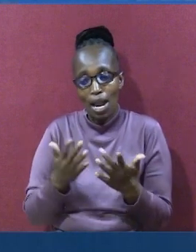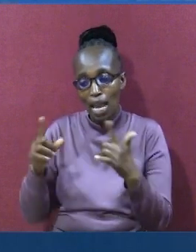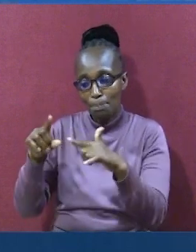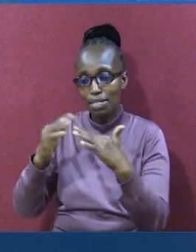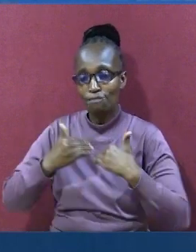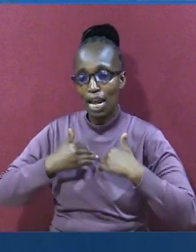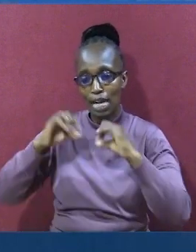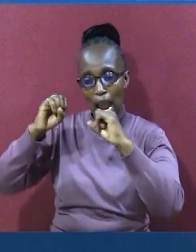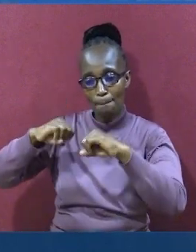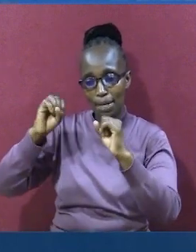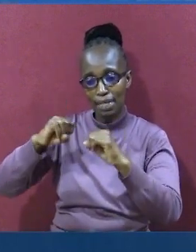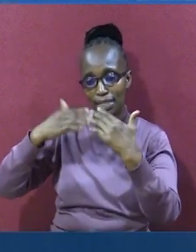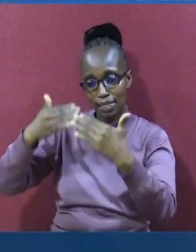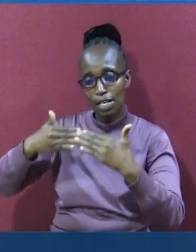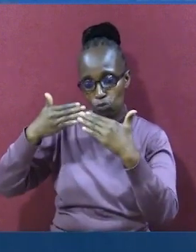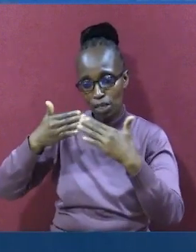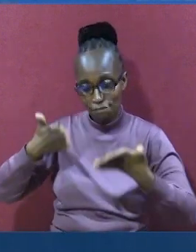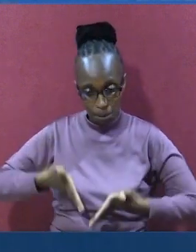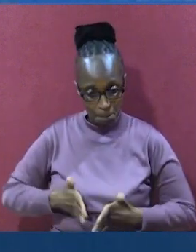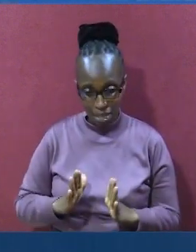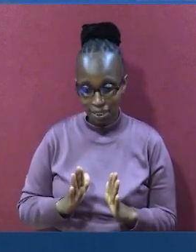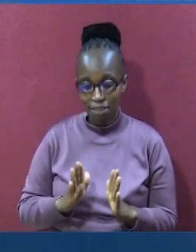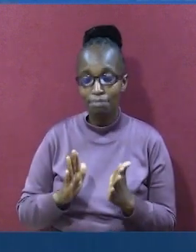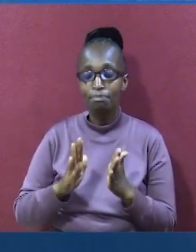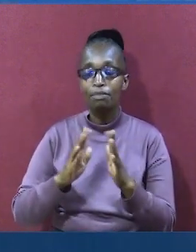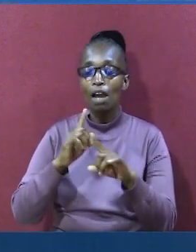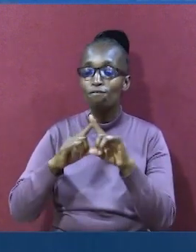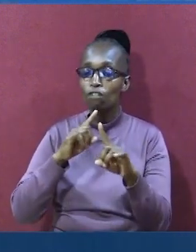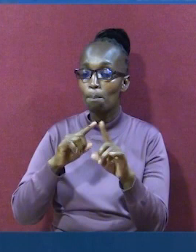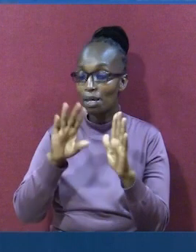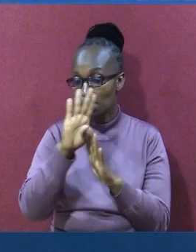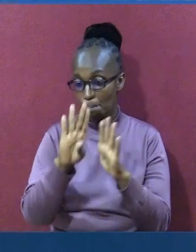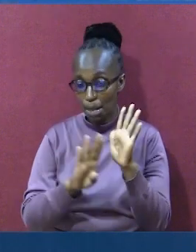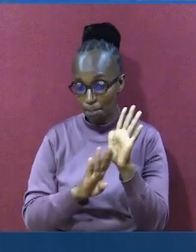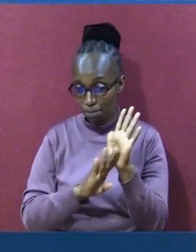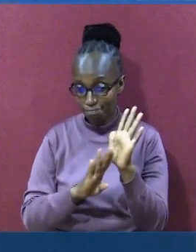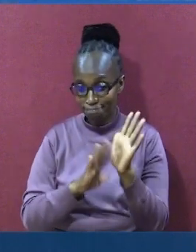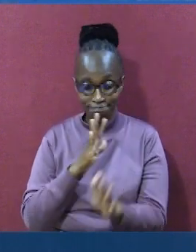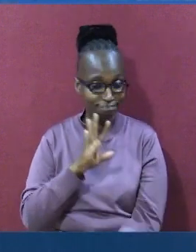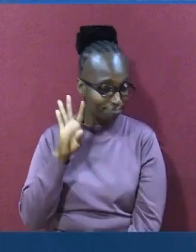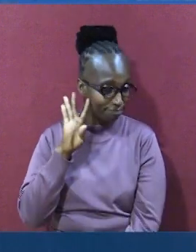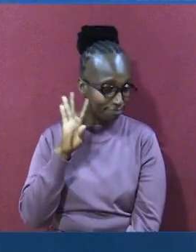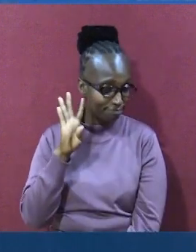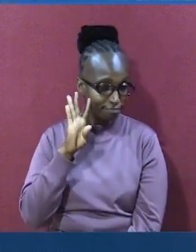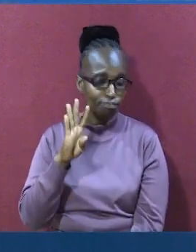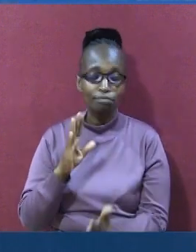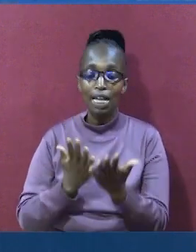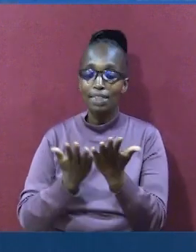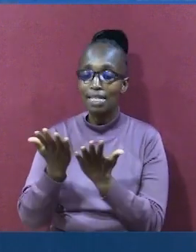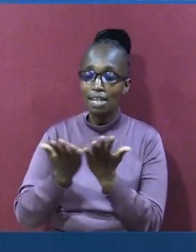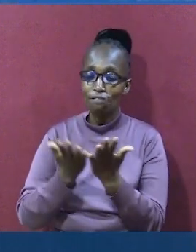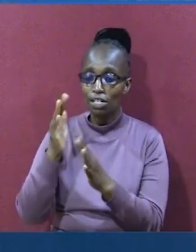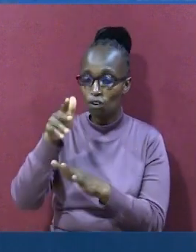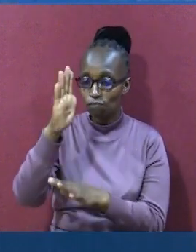mtoto. Na katika kifungu hiki cha kuminanane. Ambacho tumekisoma achubuia leo. Mtumishi wa mungu